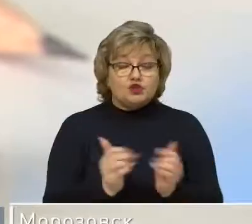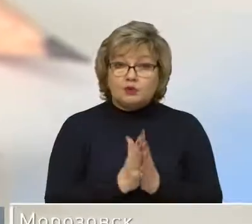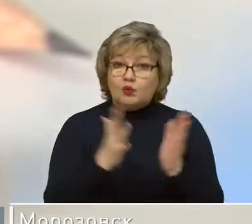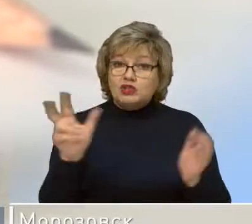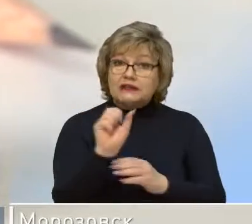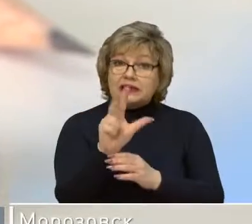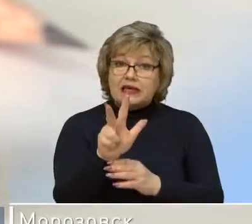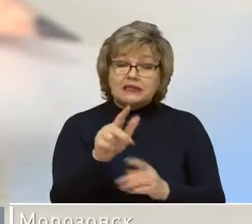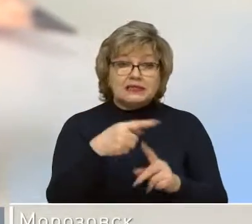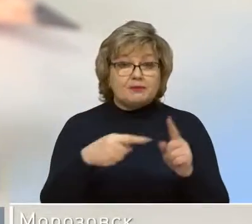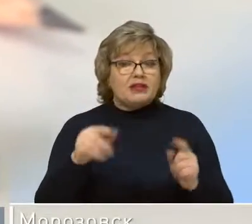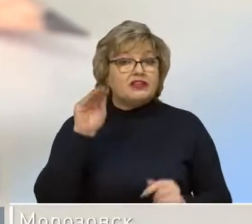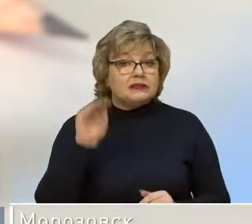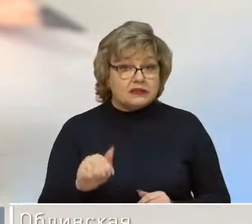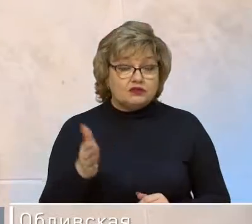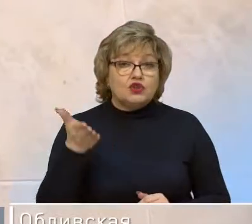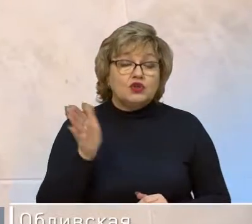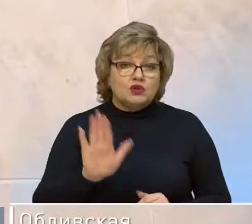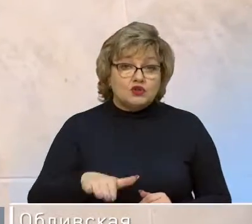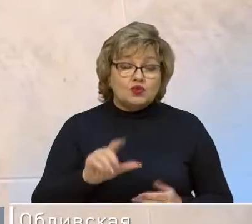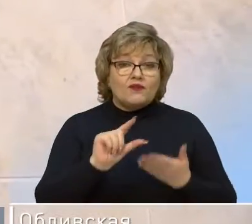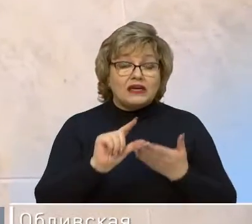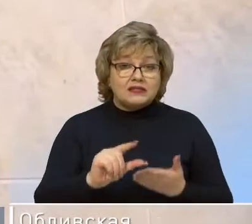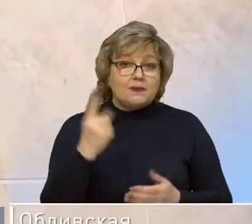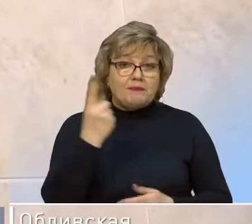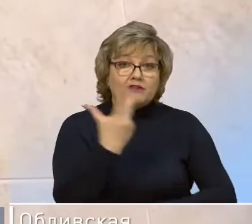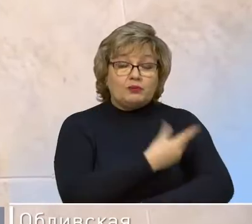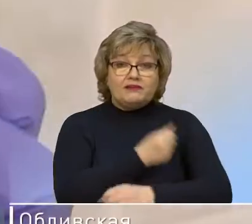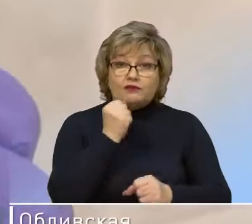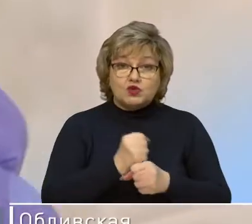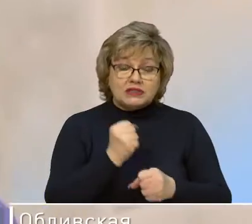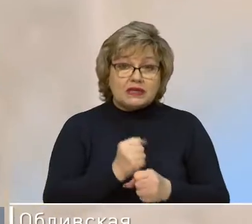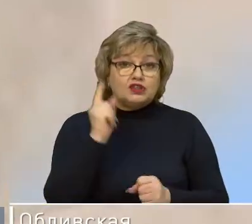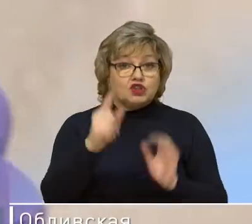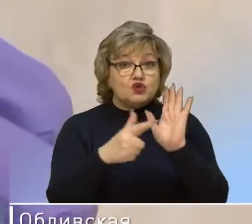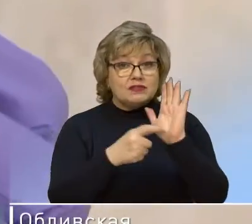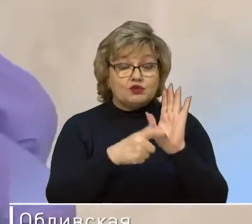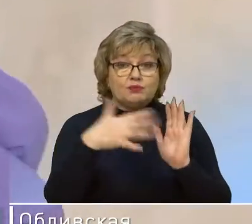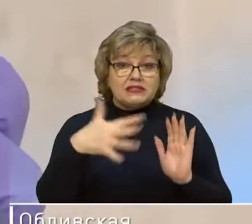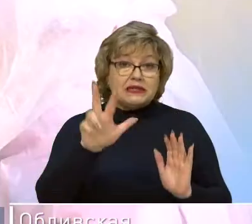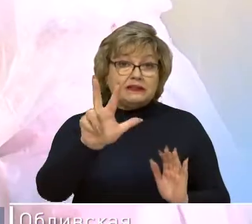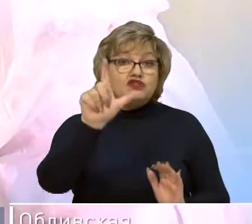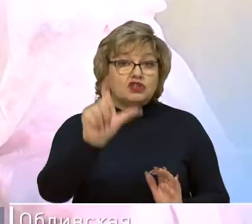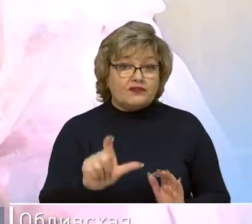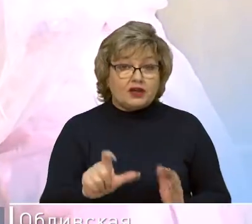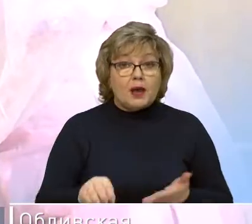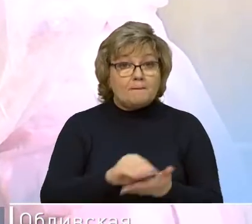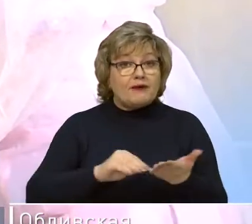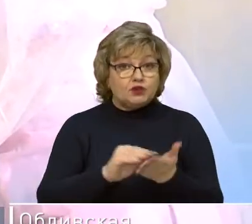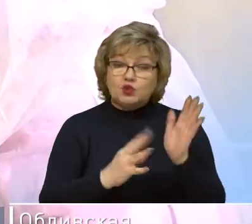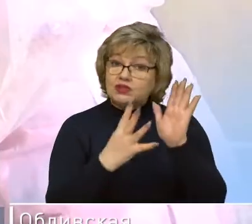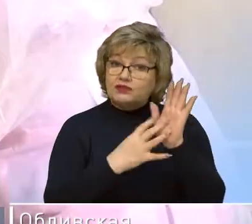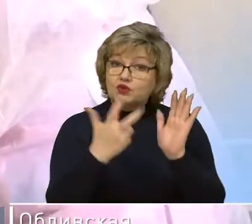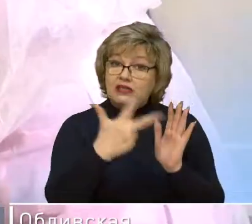больше 13,5 тысяч доз вакцины. Первую прививку сделали 1753 человека, повторную –